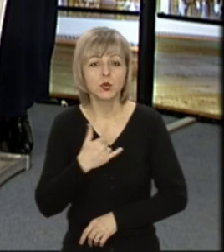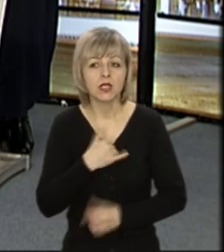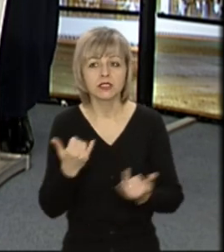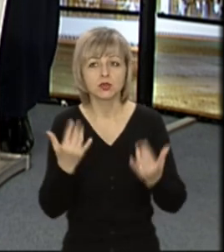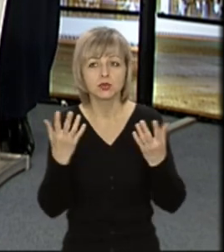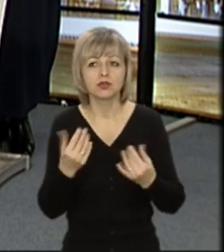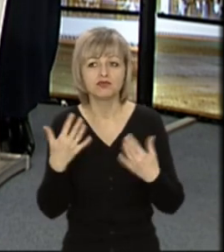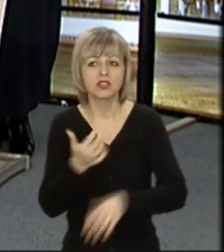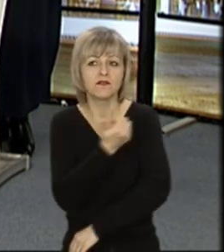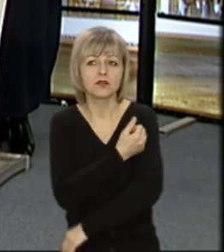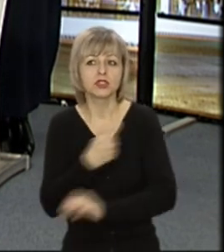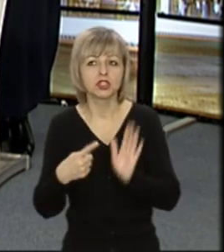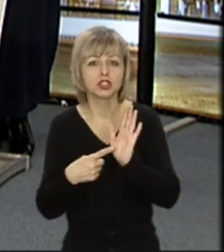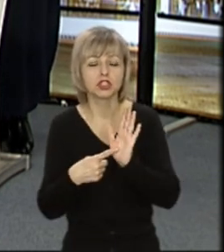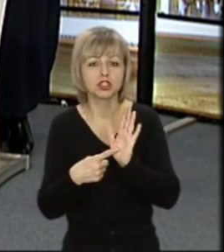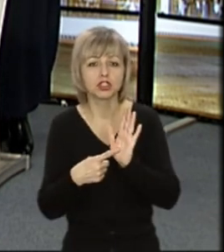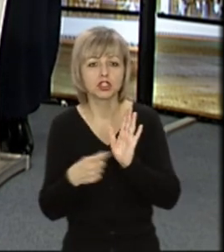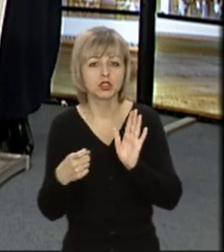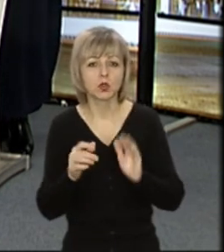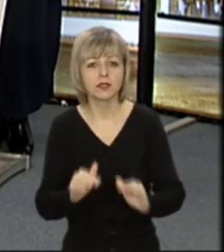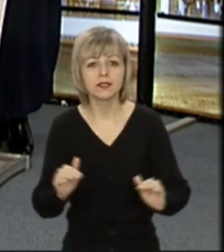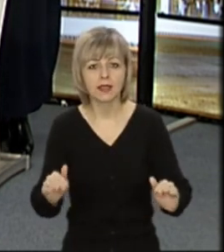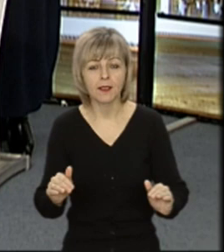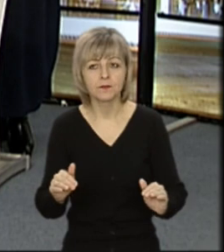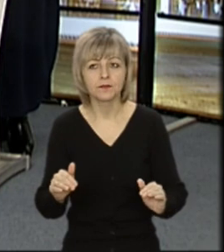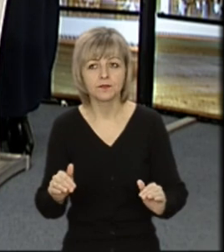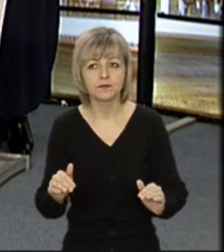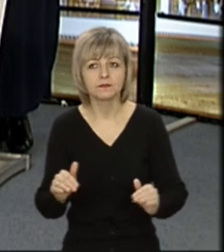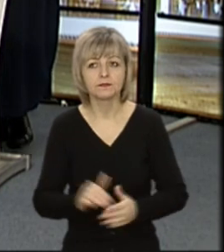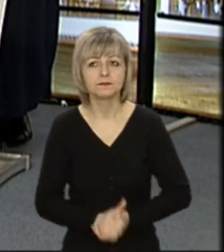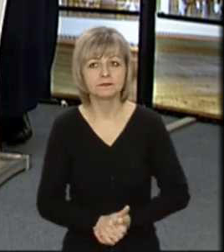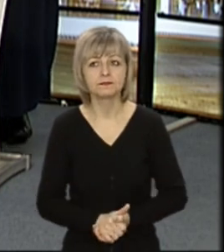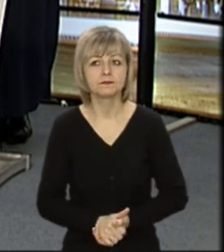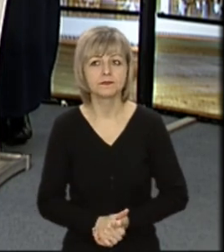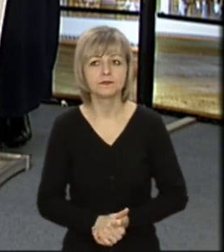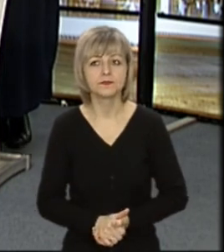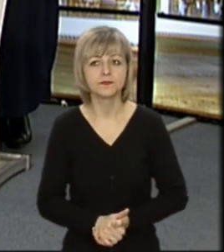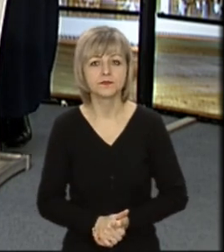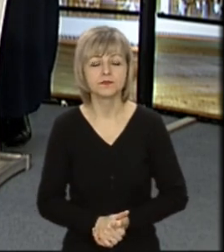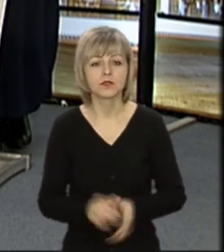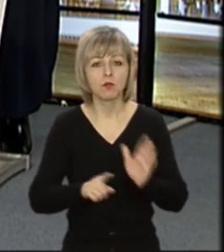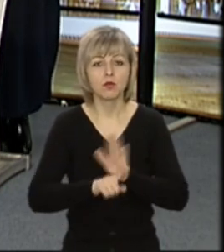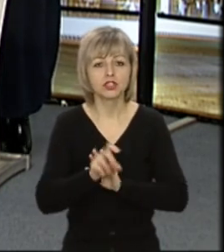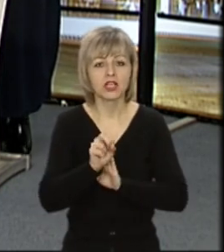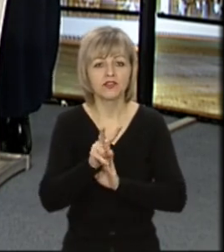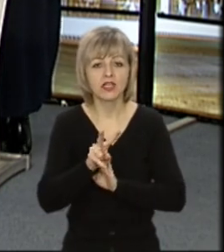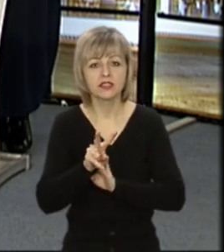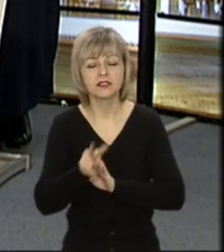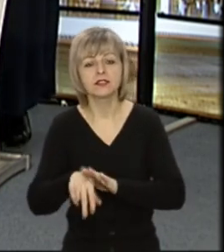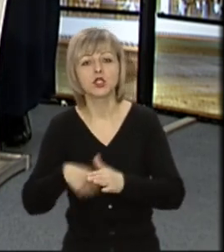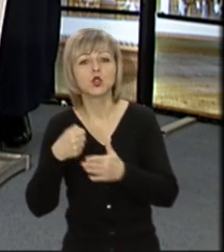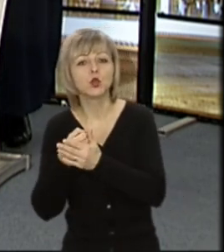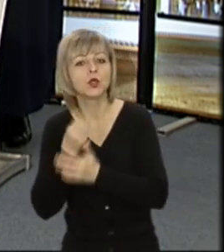сьогоднішній день вакциновано майже 600 дітей. Від 12 до 17 років.